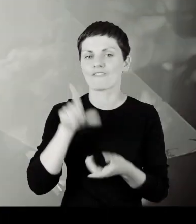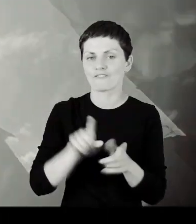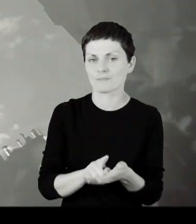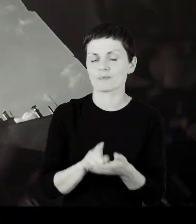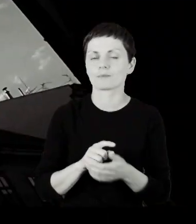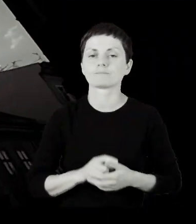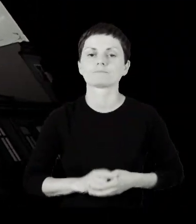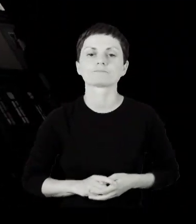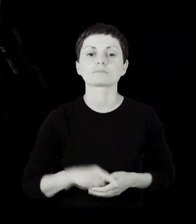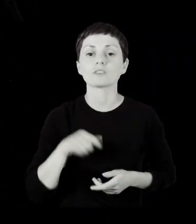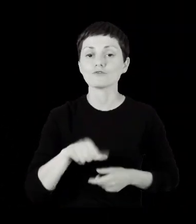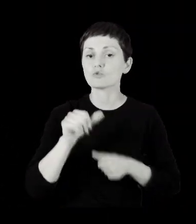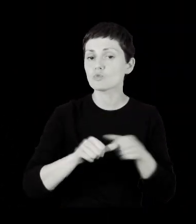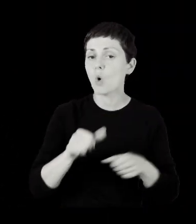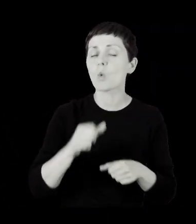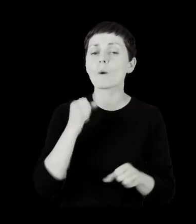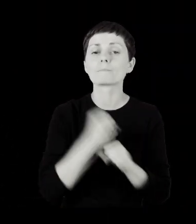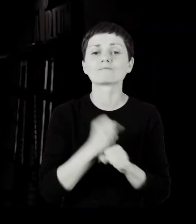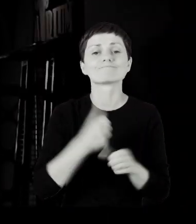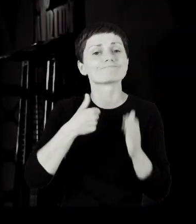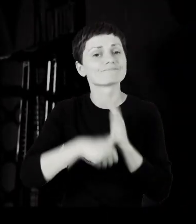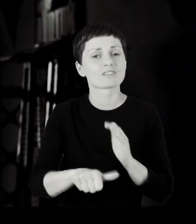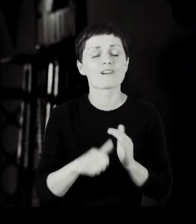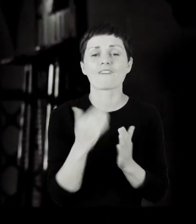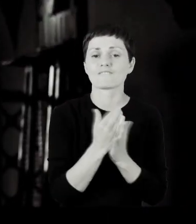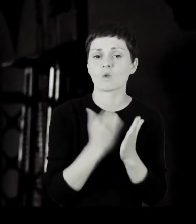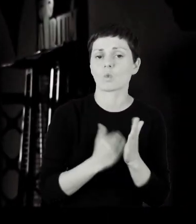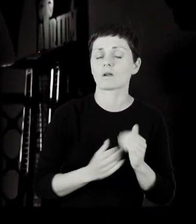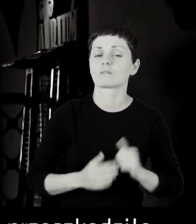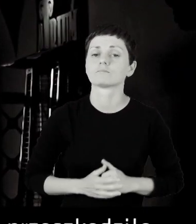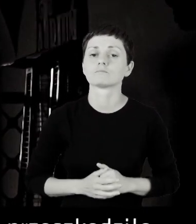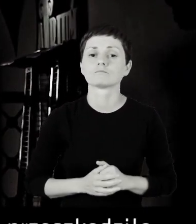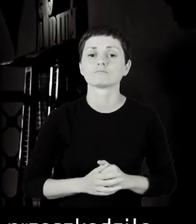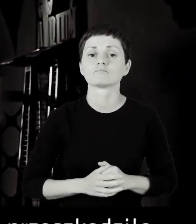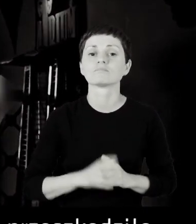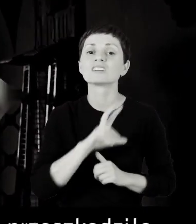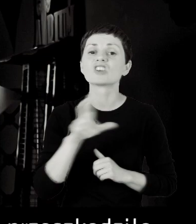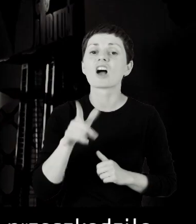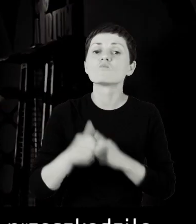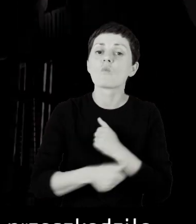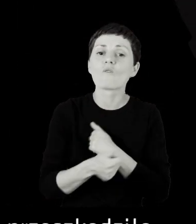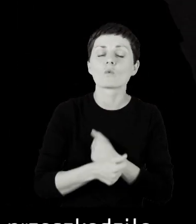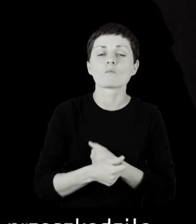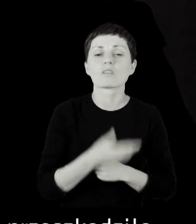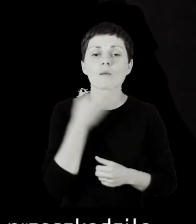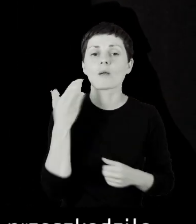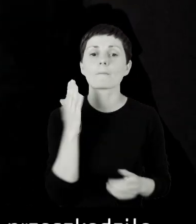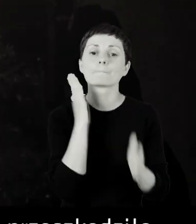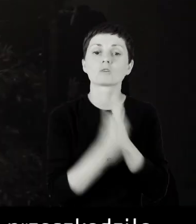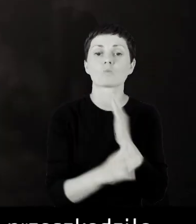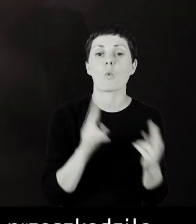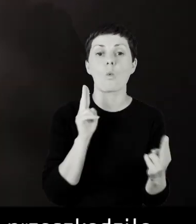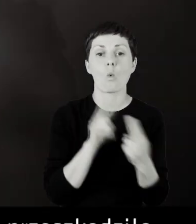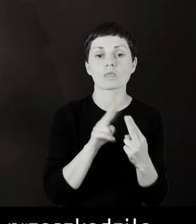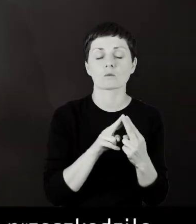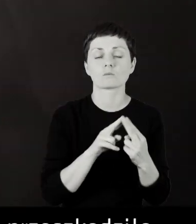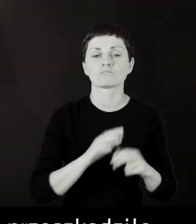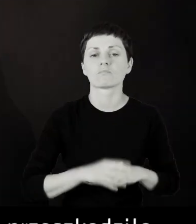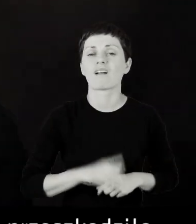W tym roku pracowaliśmy w nietypowych warunkach. Czas spowodował, że nie mieliśmy takiego